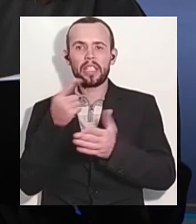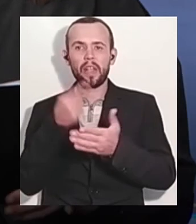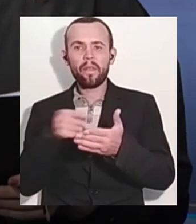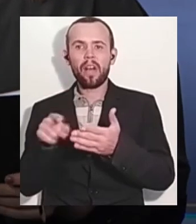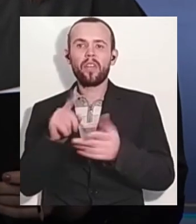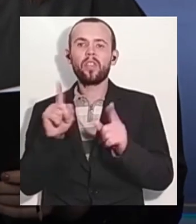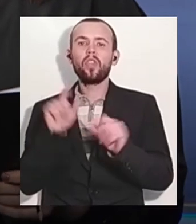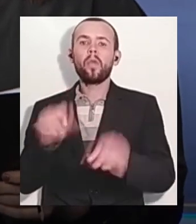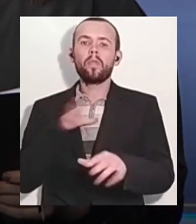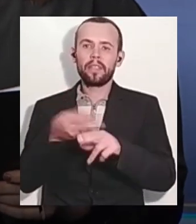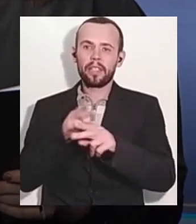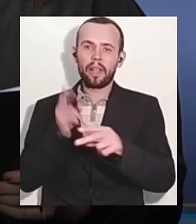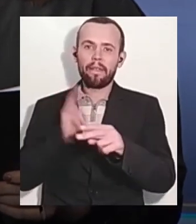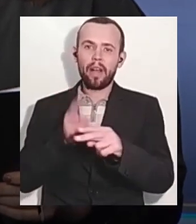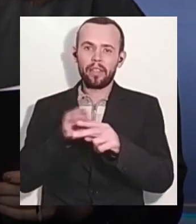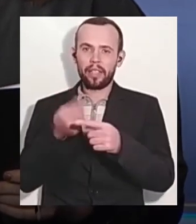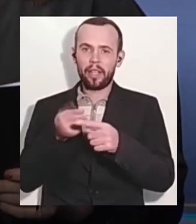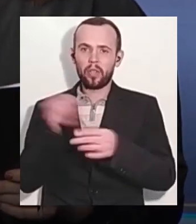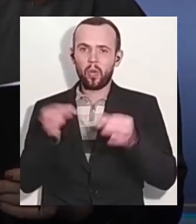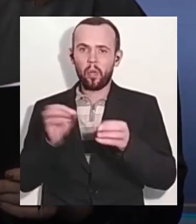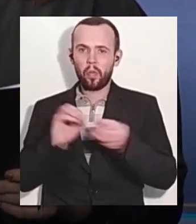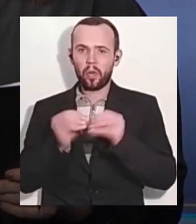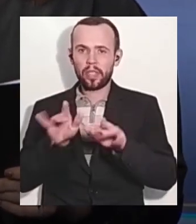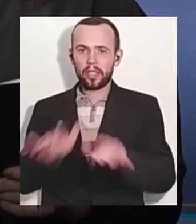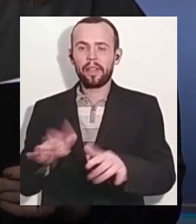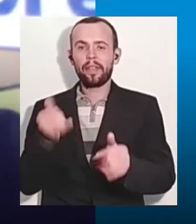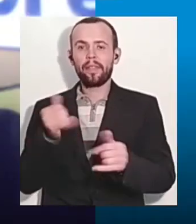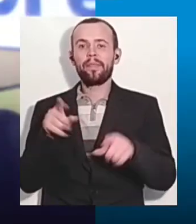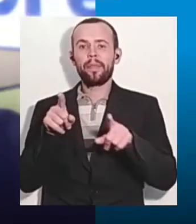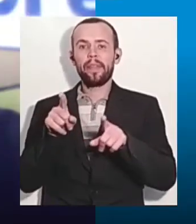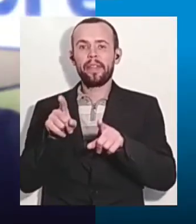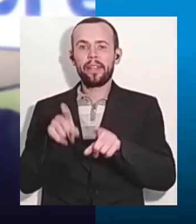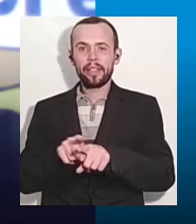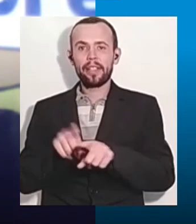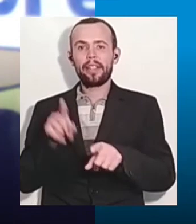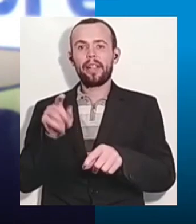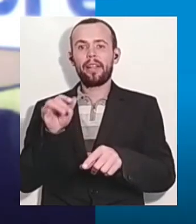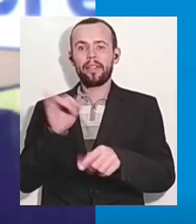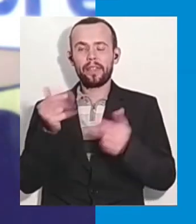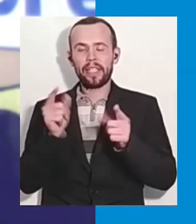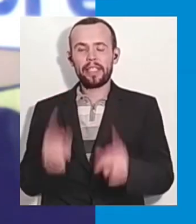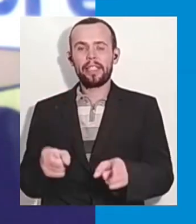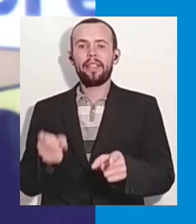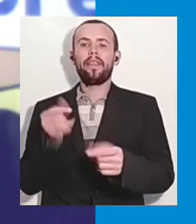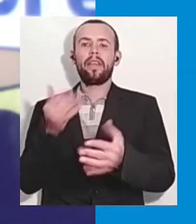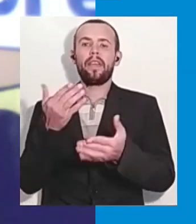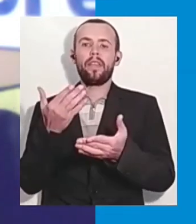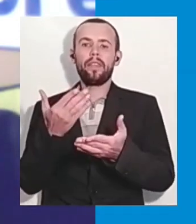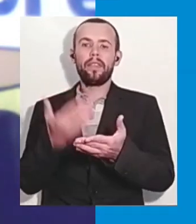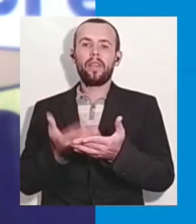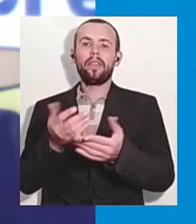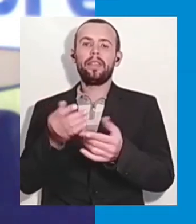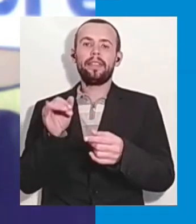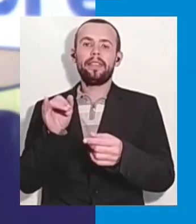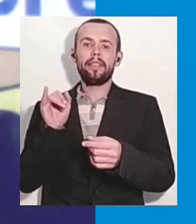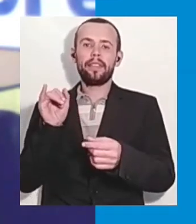є правовою? Я в цьому вбачаю замовність. Якщо такий,